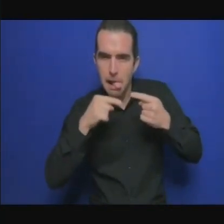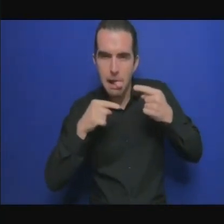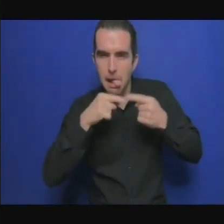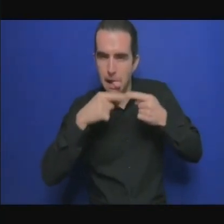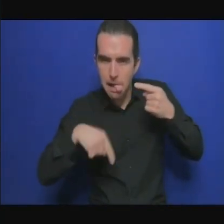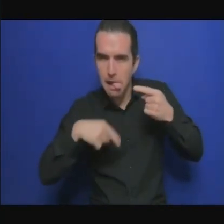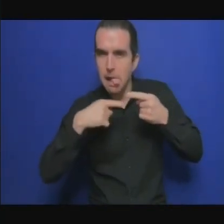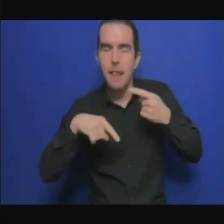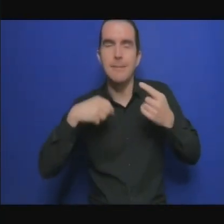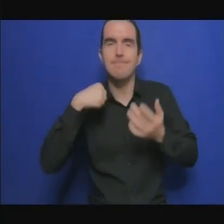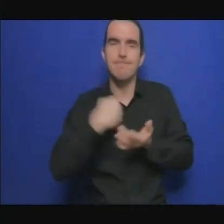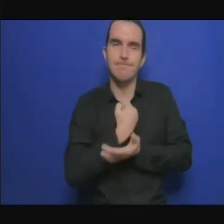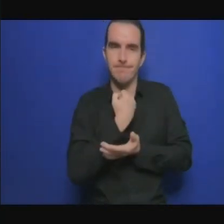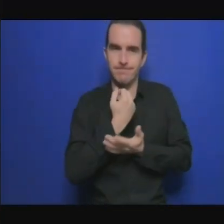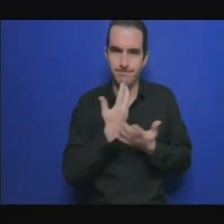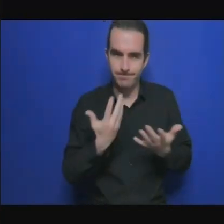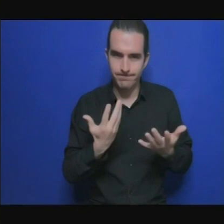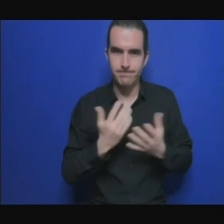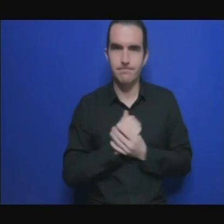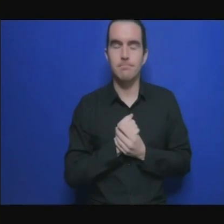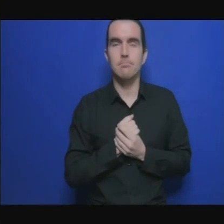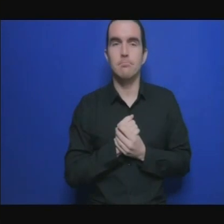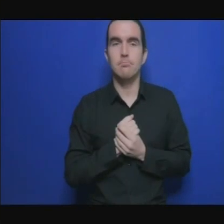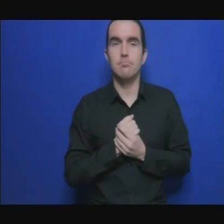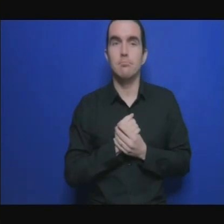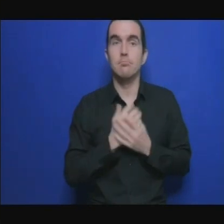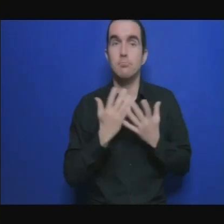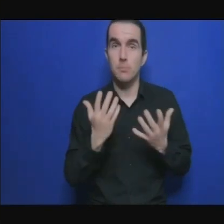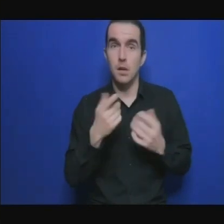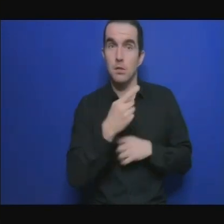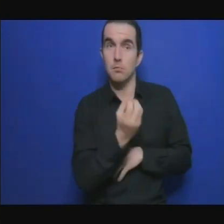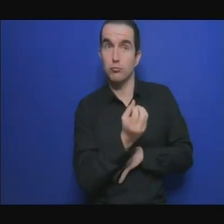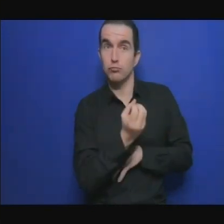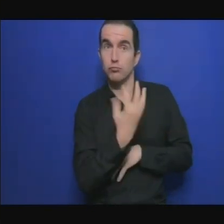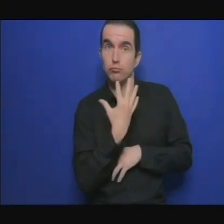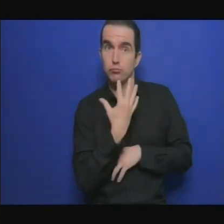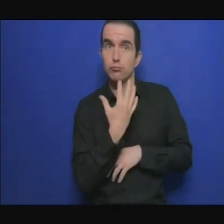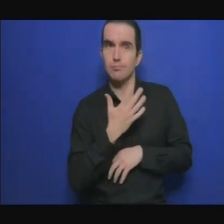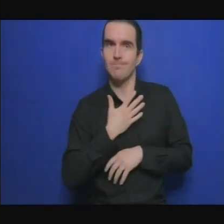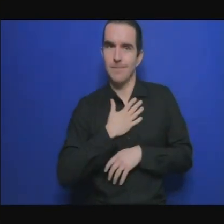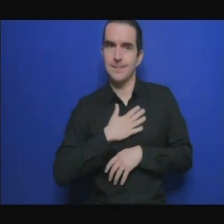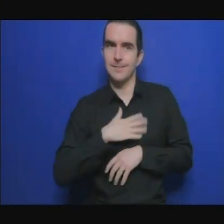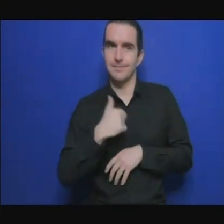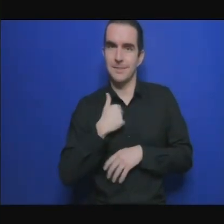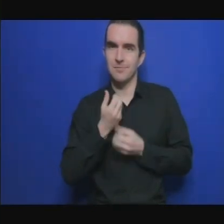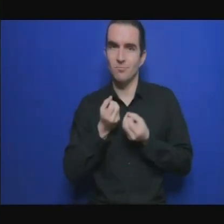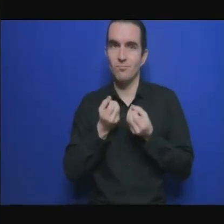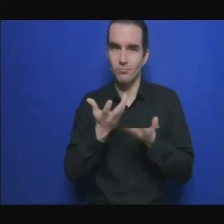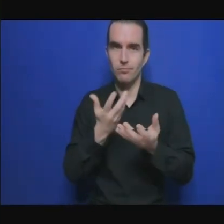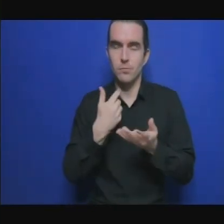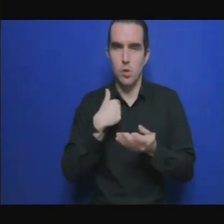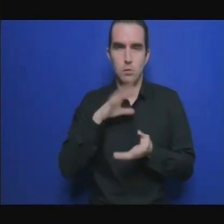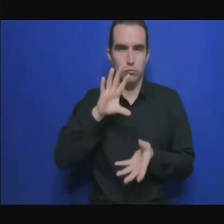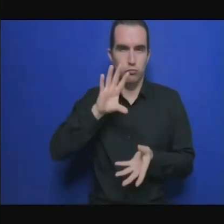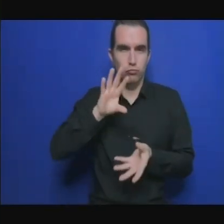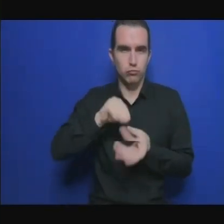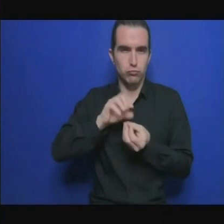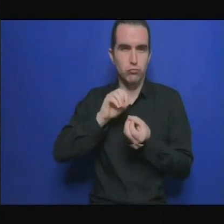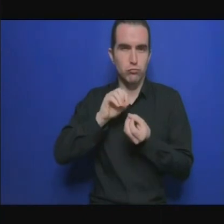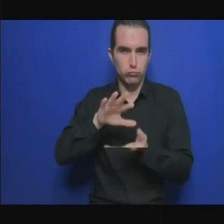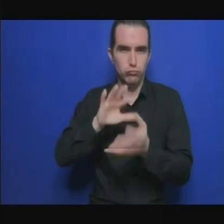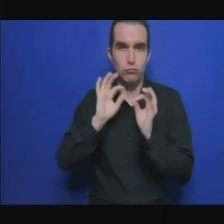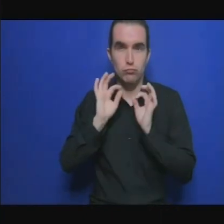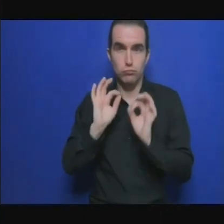intervenir d'abord avant que je résume les observations de monsieur Kondé allez-y allez-y vous pouvez résumer